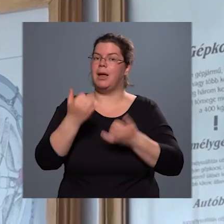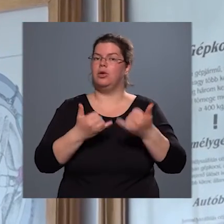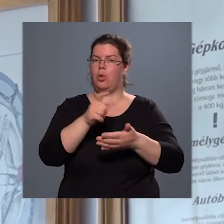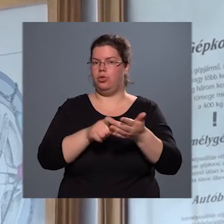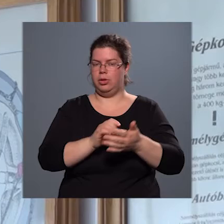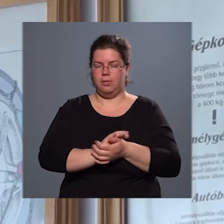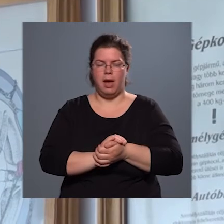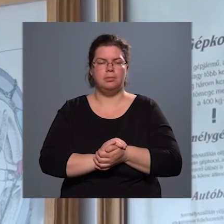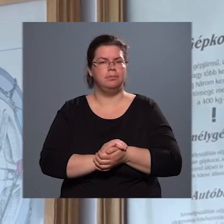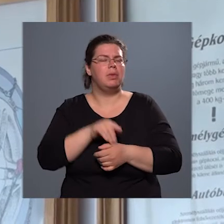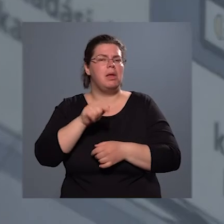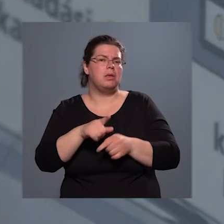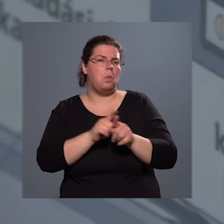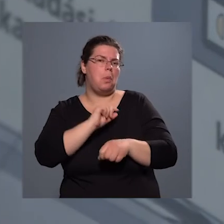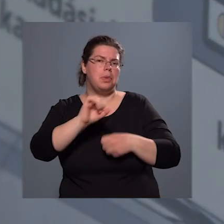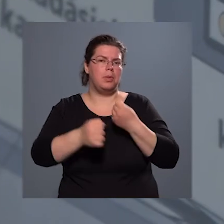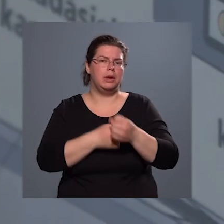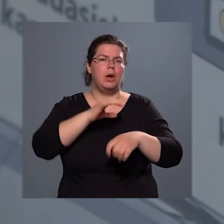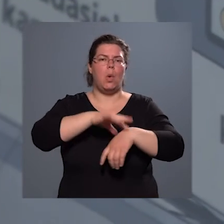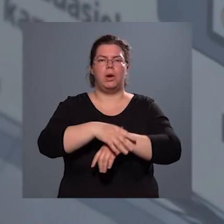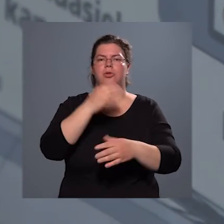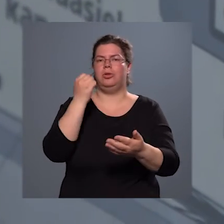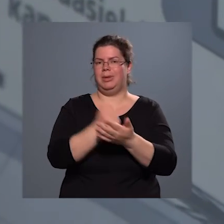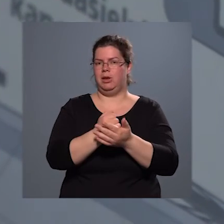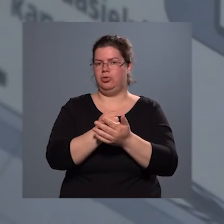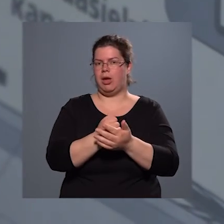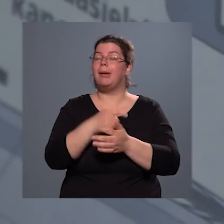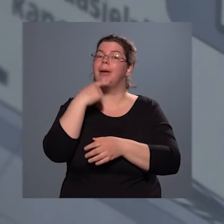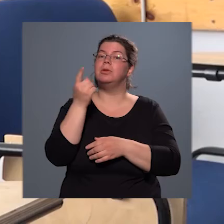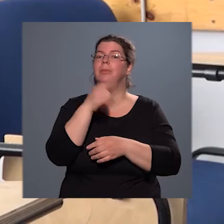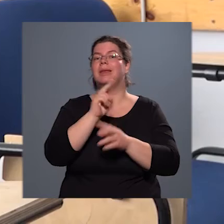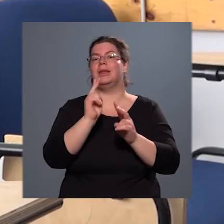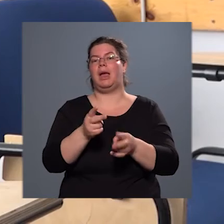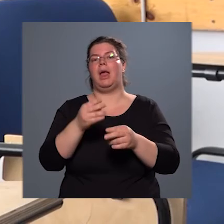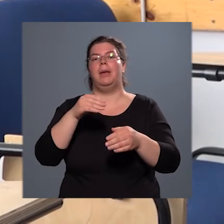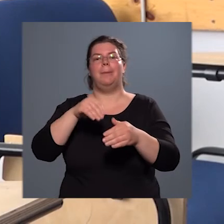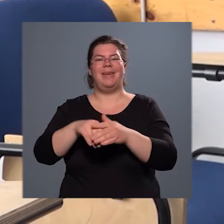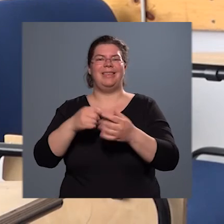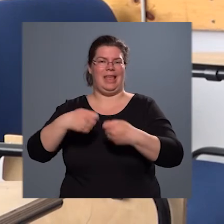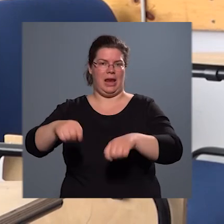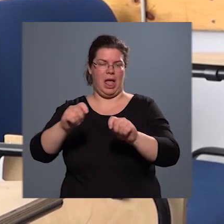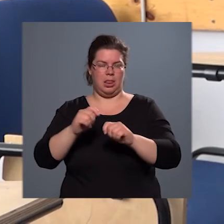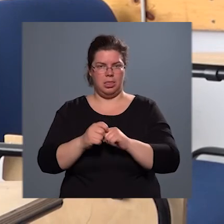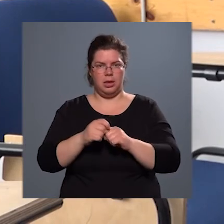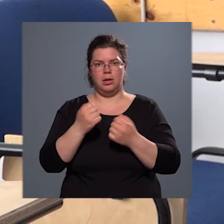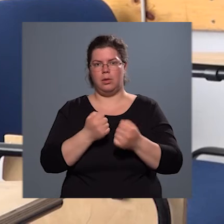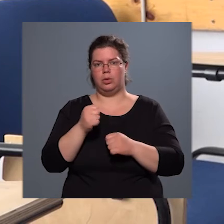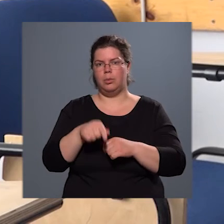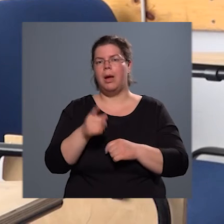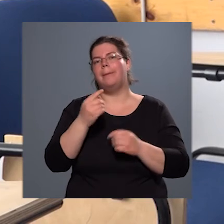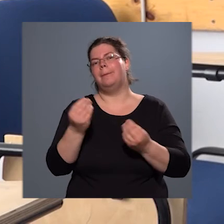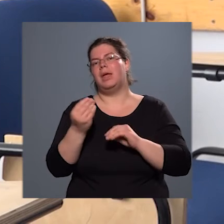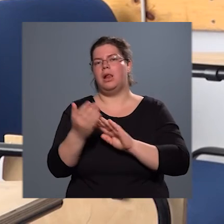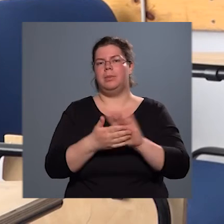Egyébként ez úgy működik, hogy orvosi bizottság megmondja, hogy miket kell beszerelni az autóba, mi alapján kell megtanulni, hogy őket